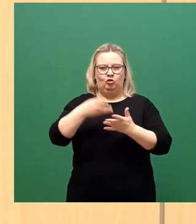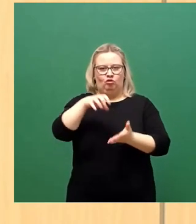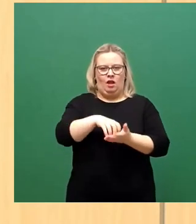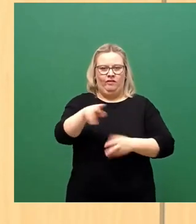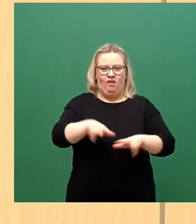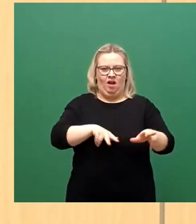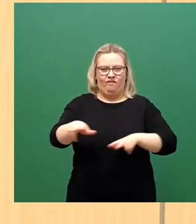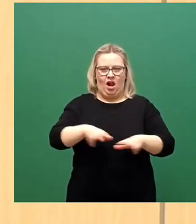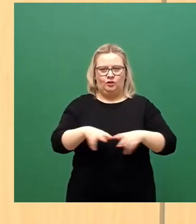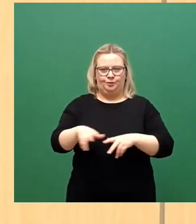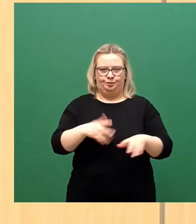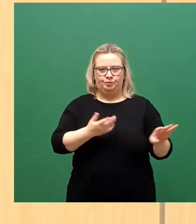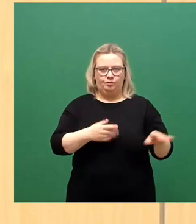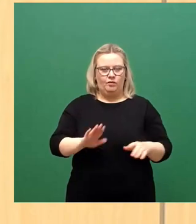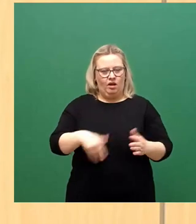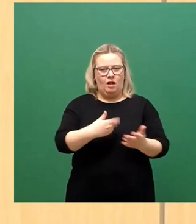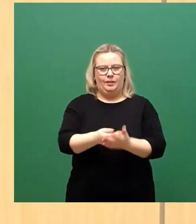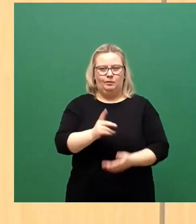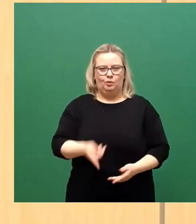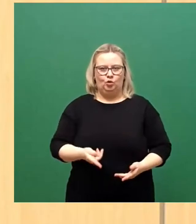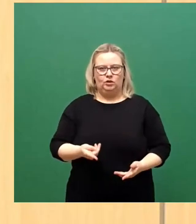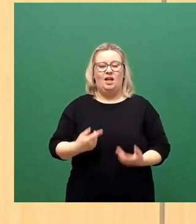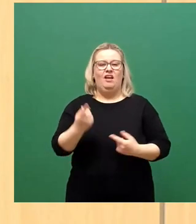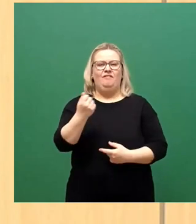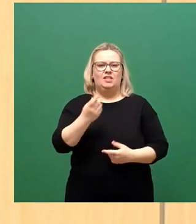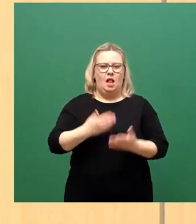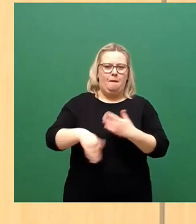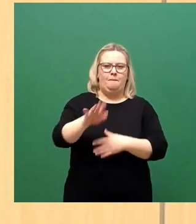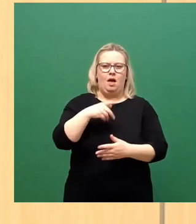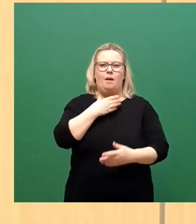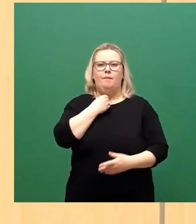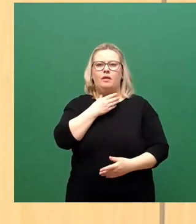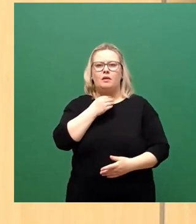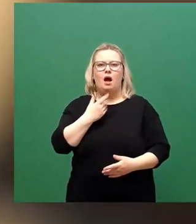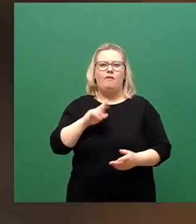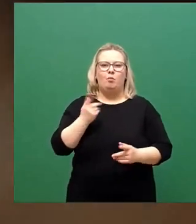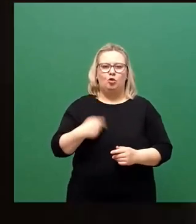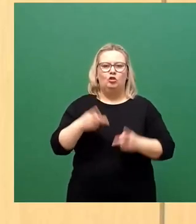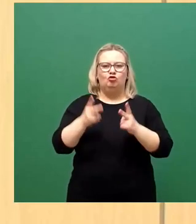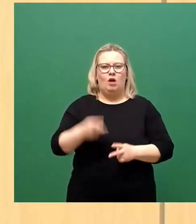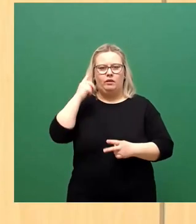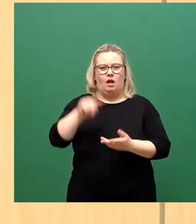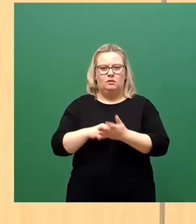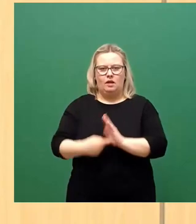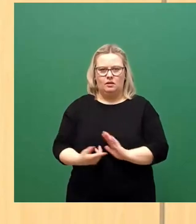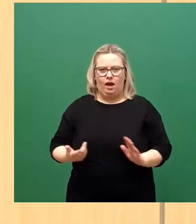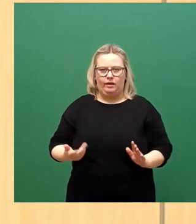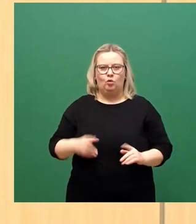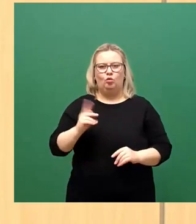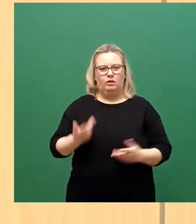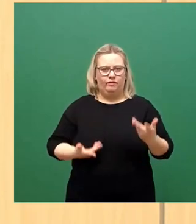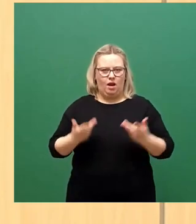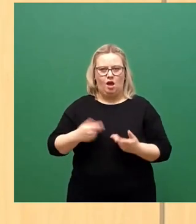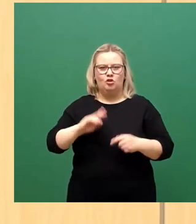Verfügung zu stellen. Finanzielle Mehrbedarfe, die daraus resultieren, sind dem Stadtrat anzuzeigen und gegebenenfalls zu